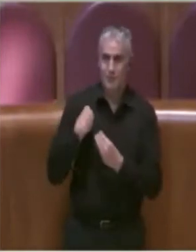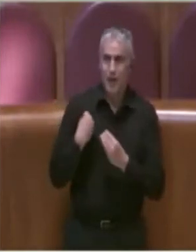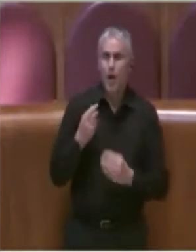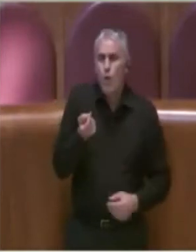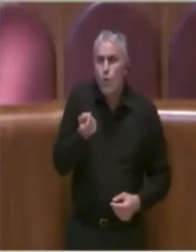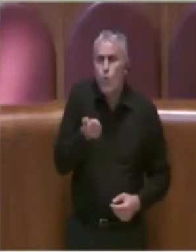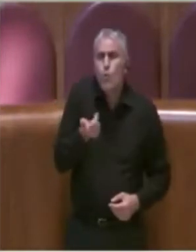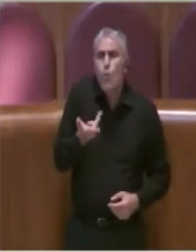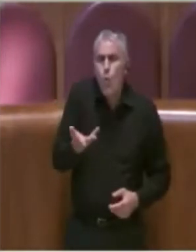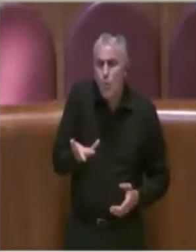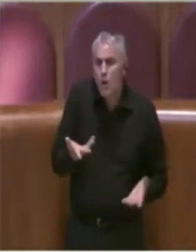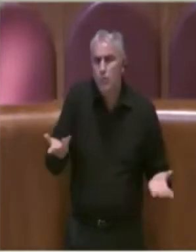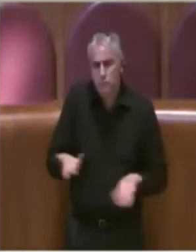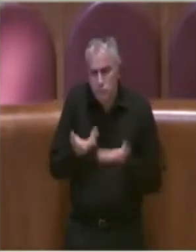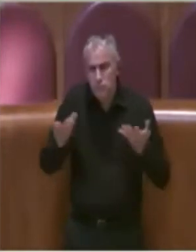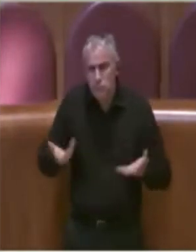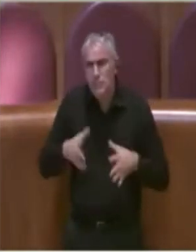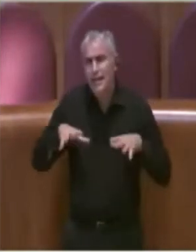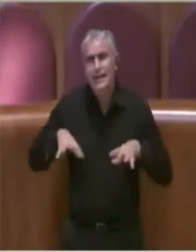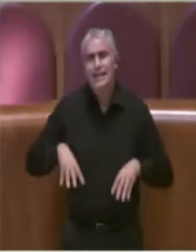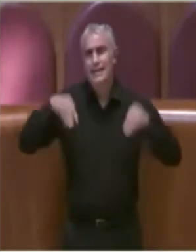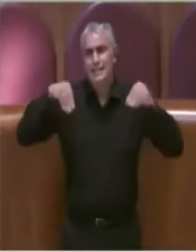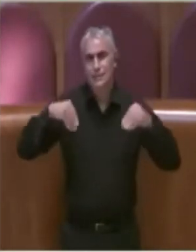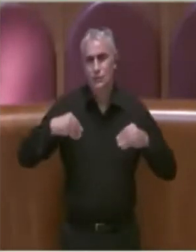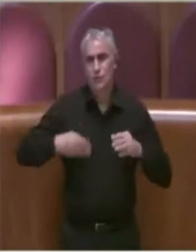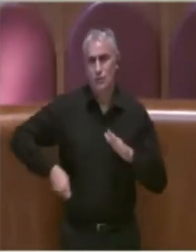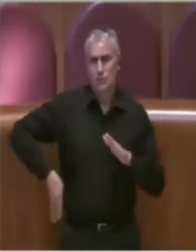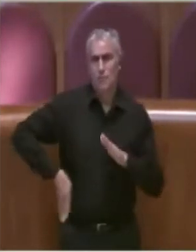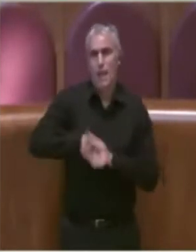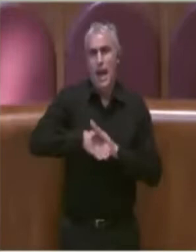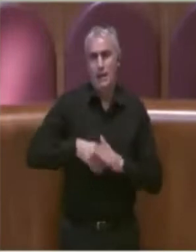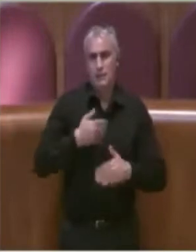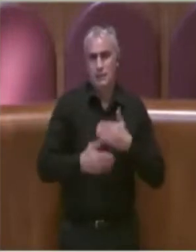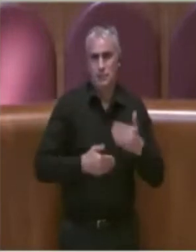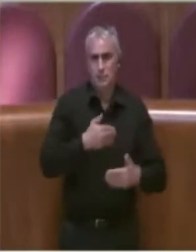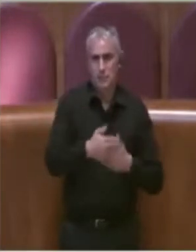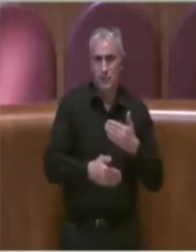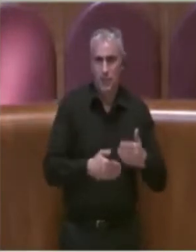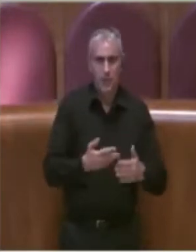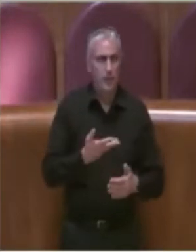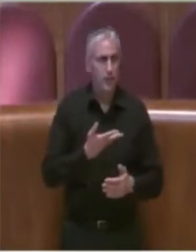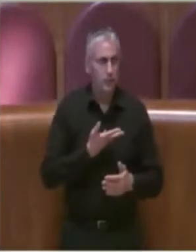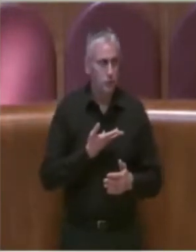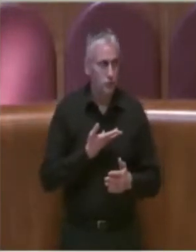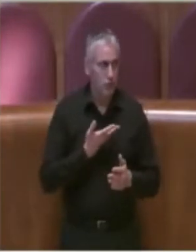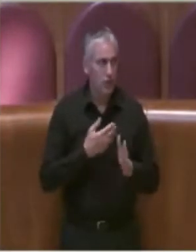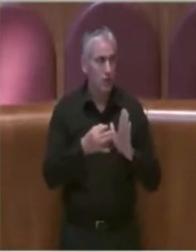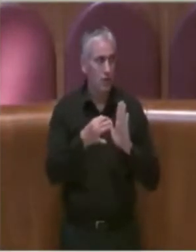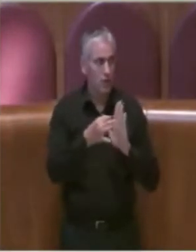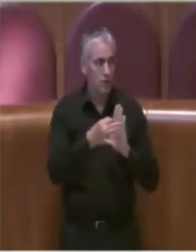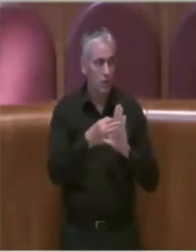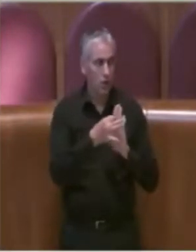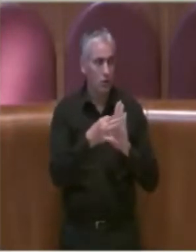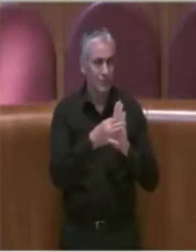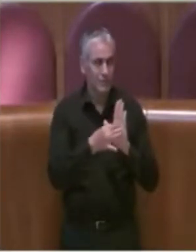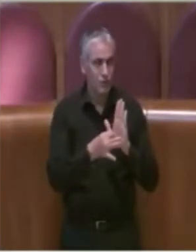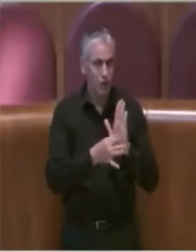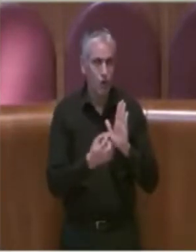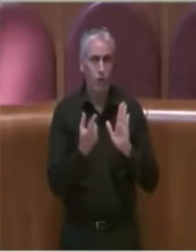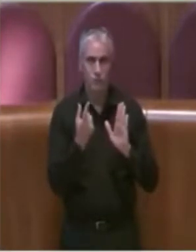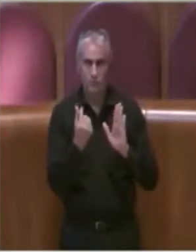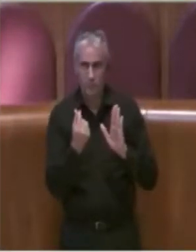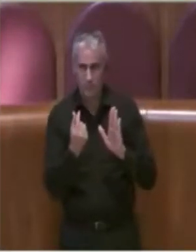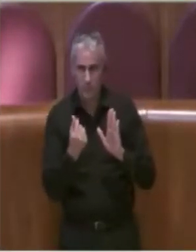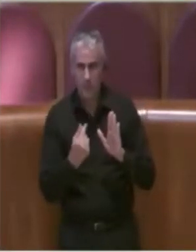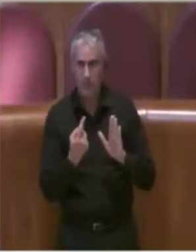numero per cui si parte, si inizia mutate le condizioni finanziarie dell